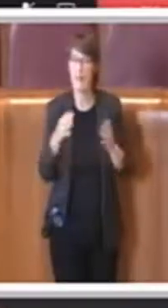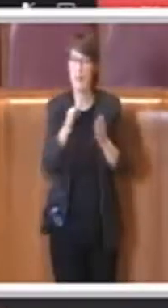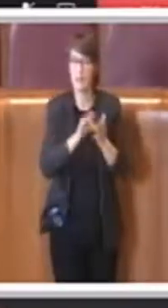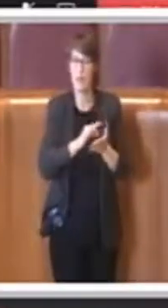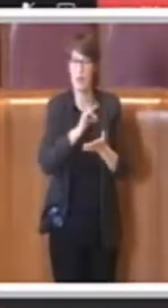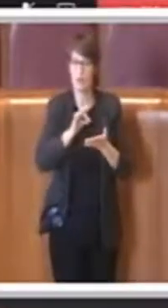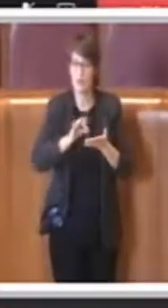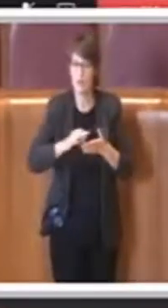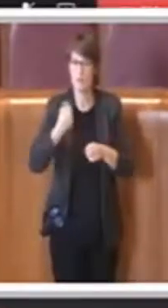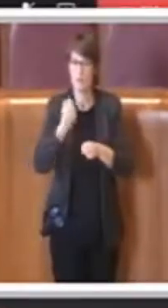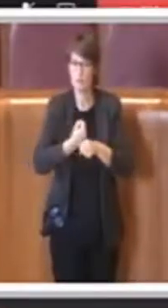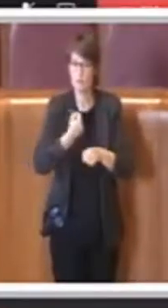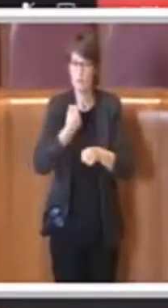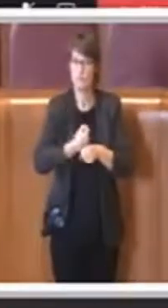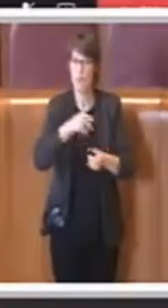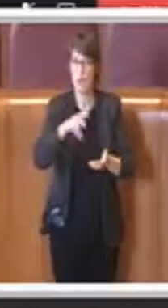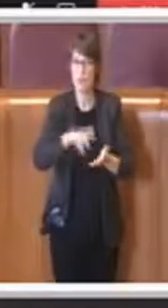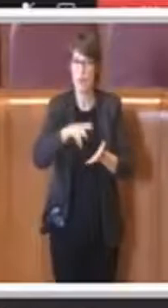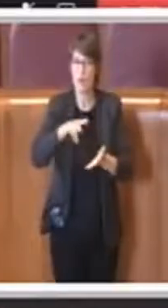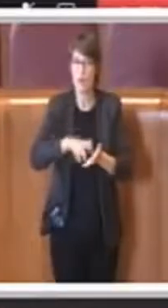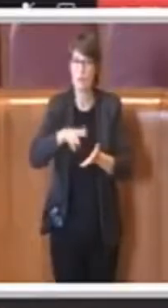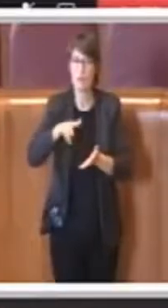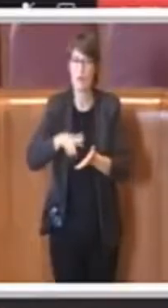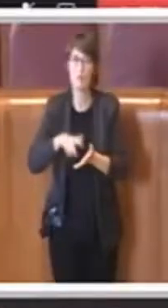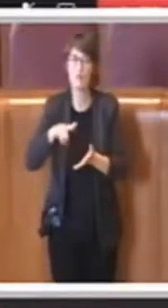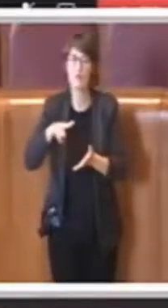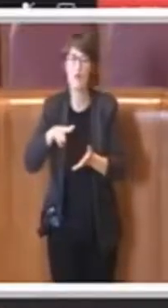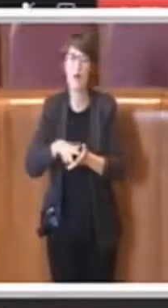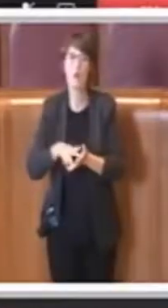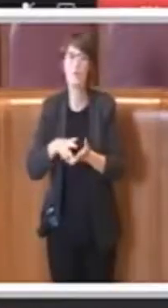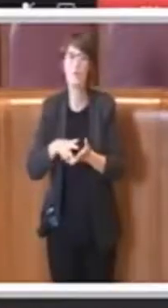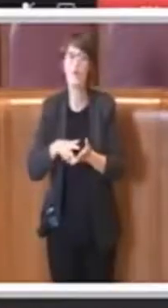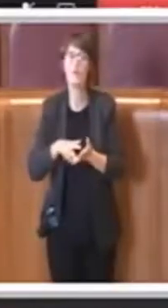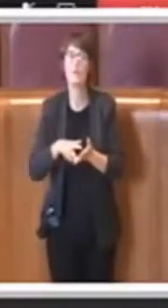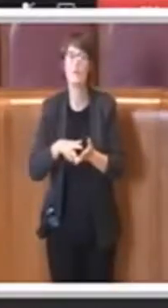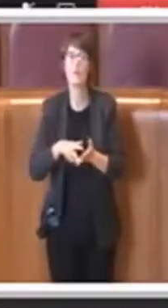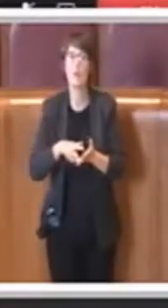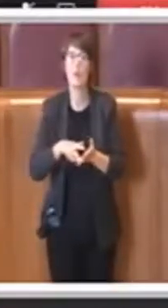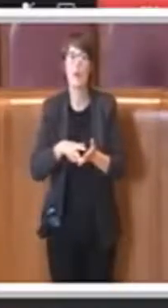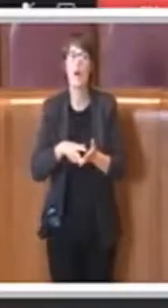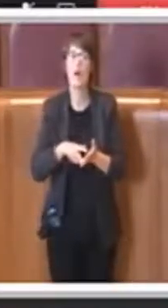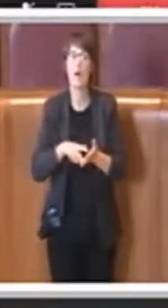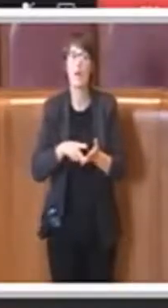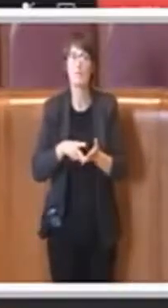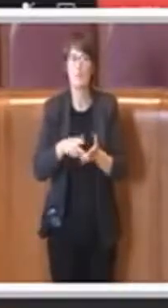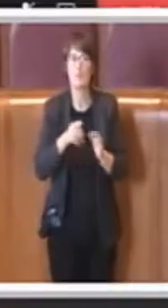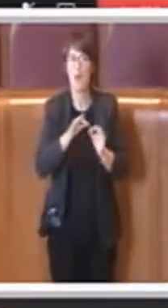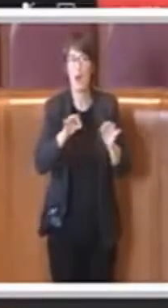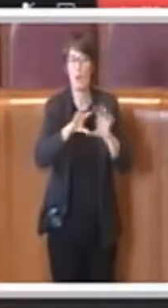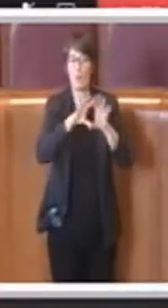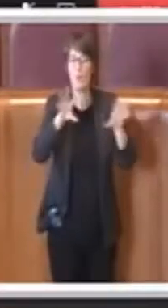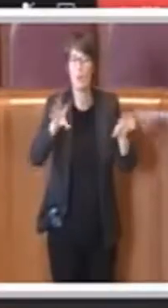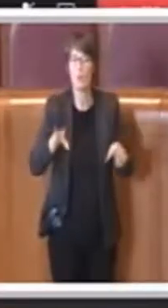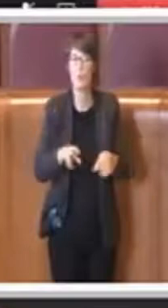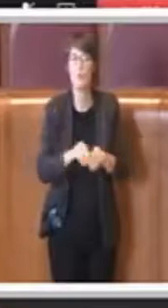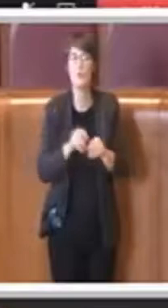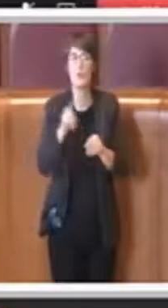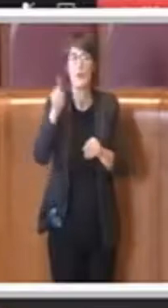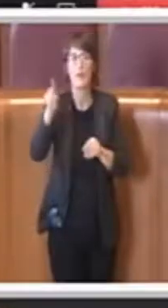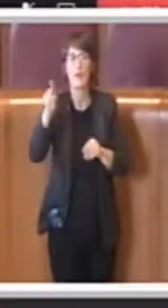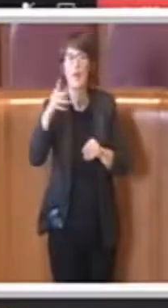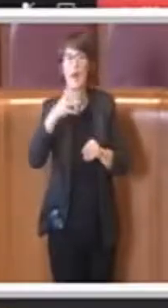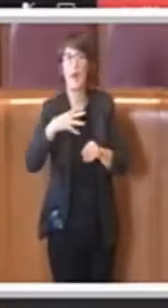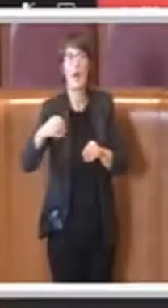confluiti nelle premesse e nelle motivazioni di anche degli atti parlamentari quindi come ad esempio la